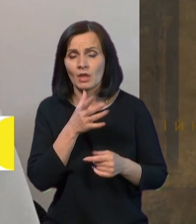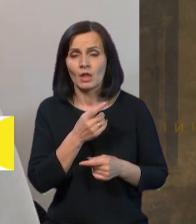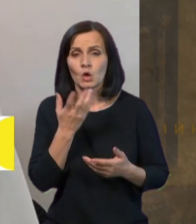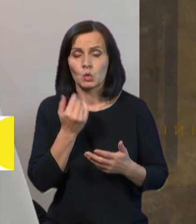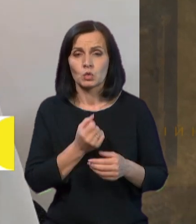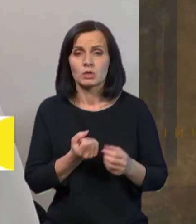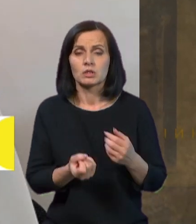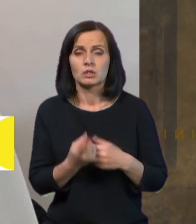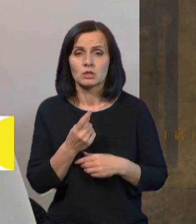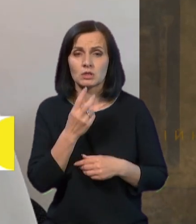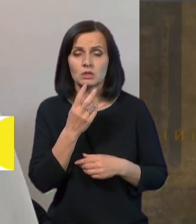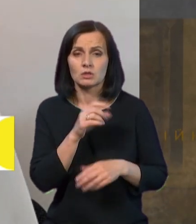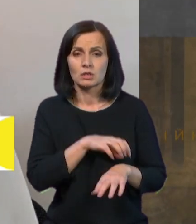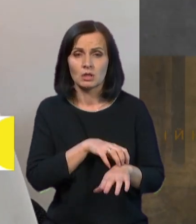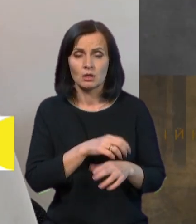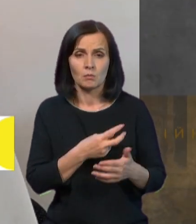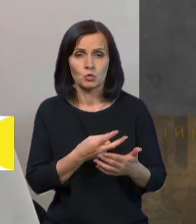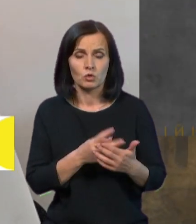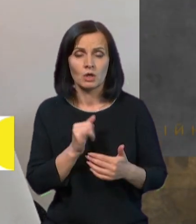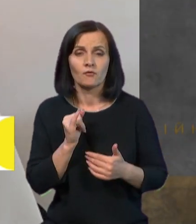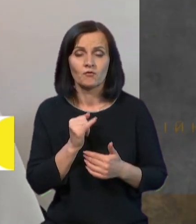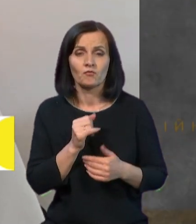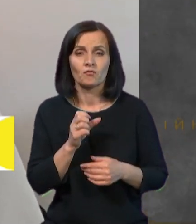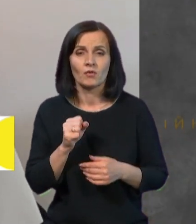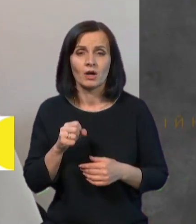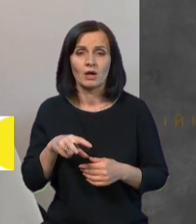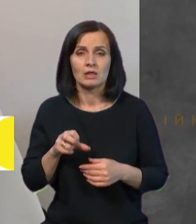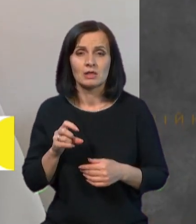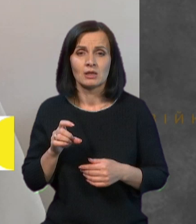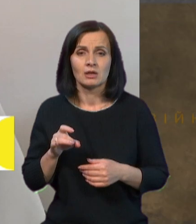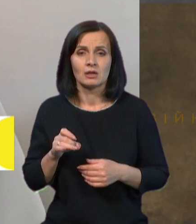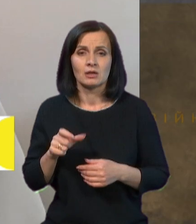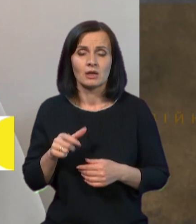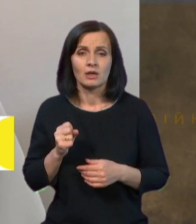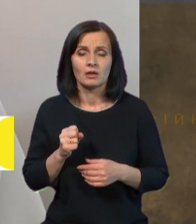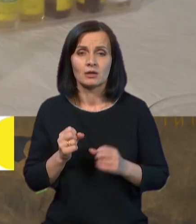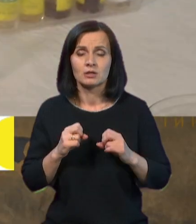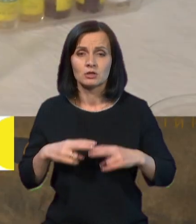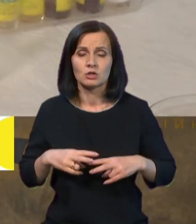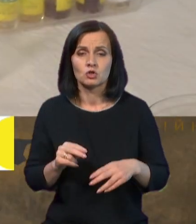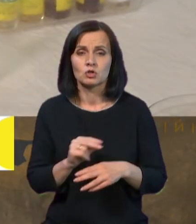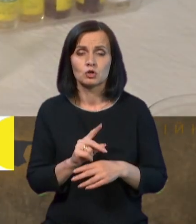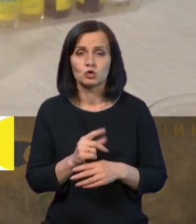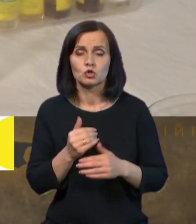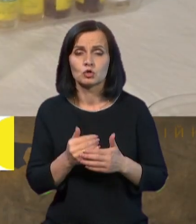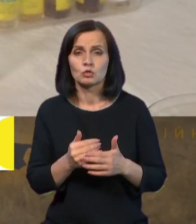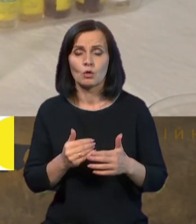з'являються алергічні прояви, і алергенспецифічну терапію – це для того, щоб попередити